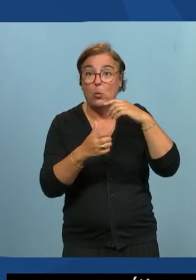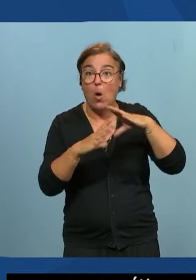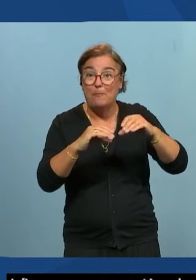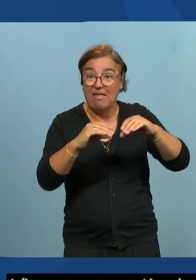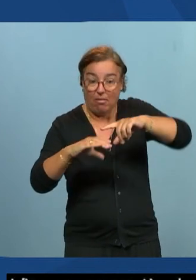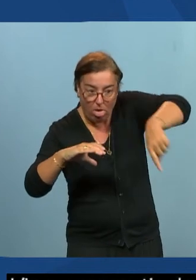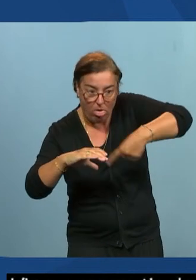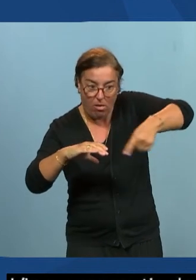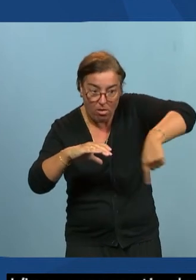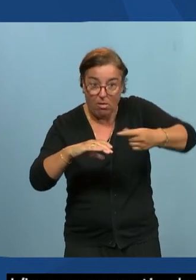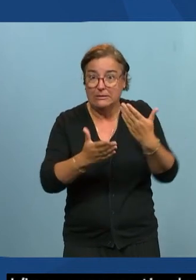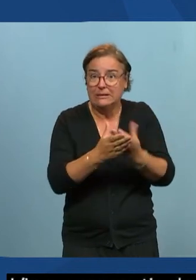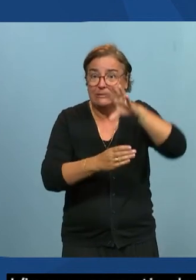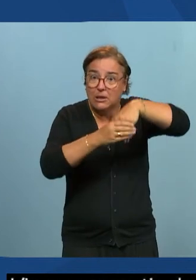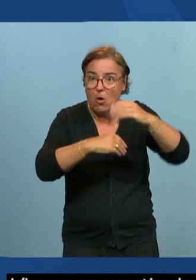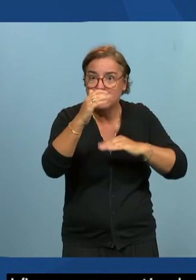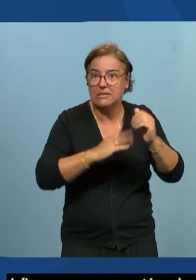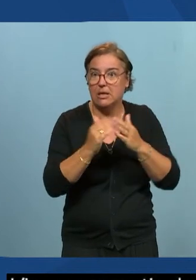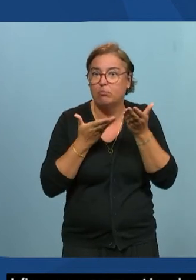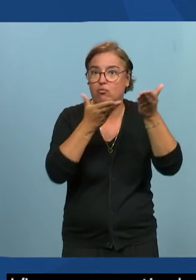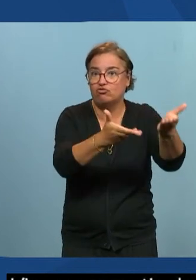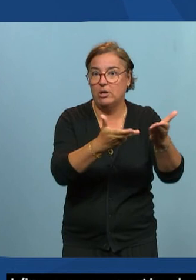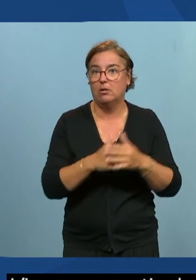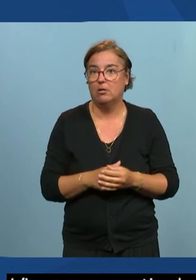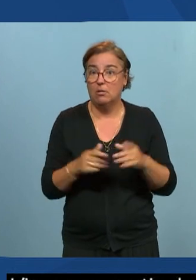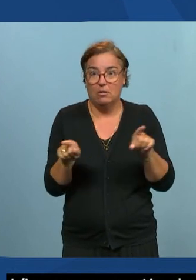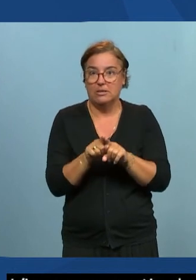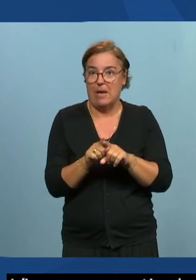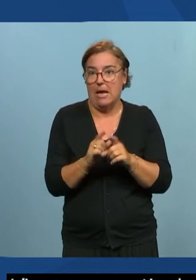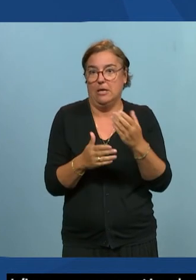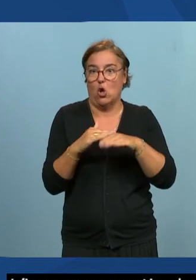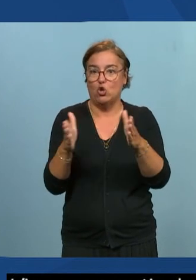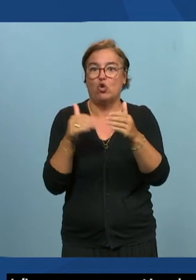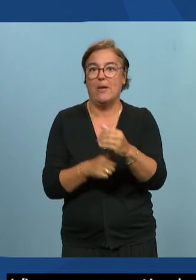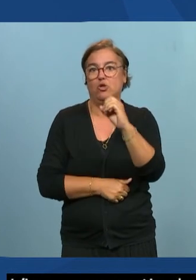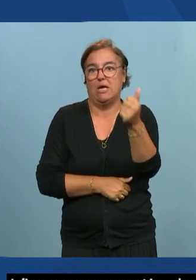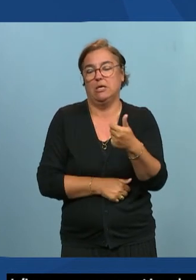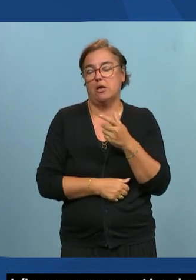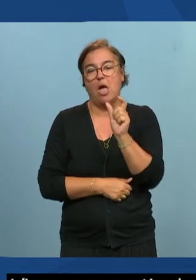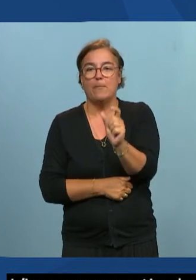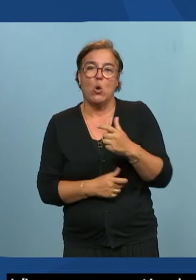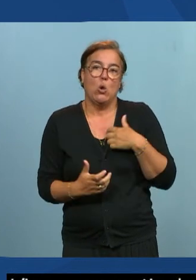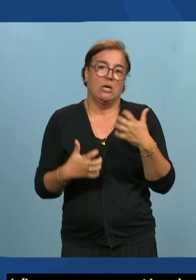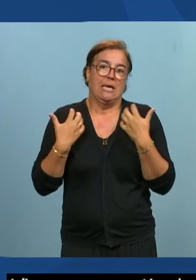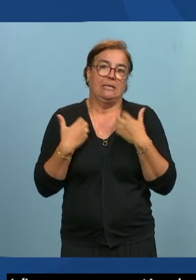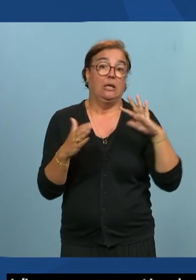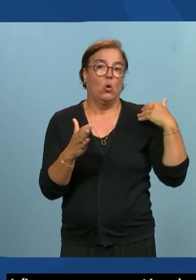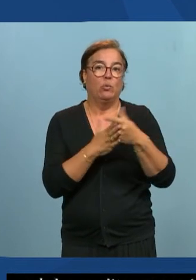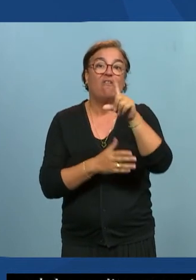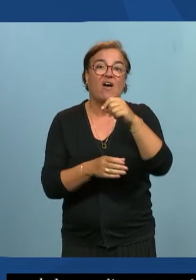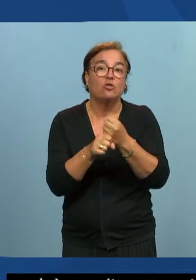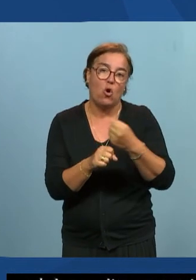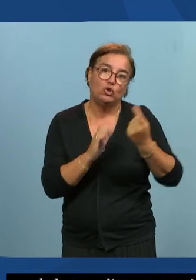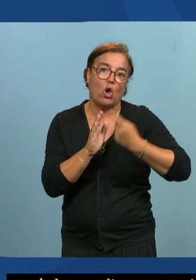partie de notre boulot quelques réflexions comme ça en mode un peu agacé du type qui fait ça depuis 20 ans c